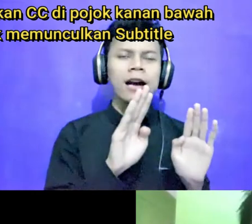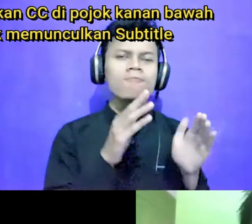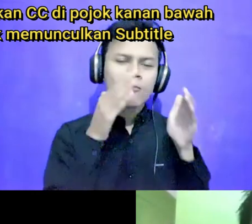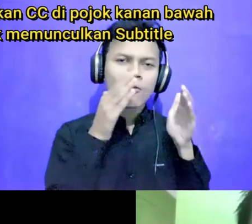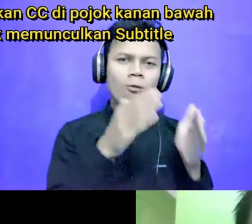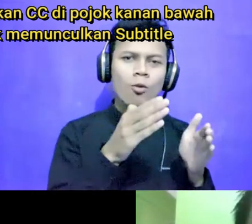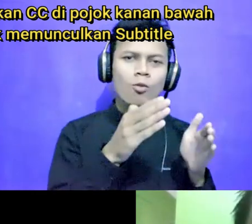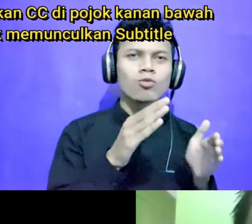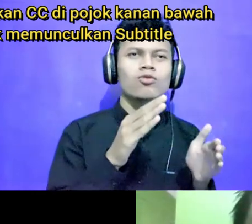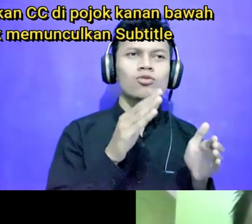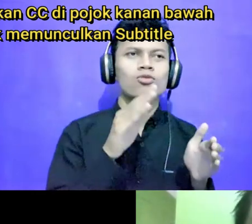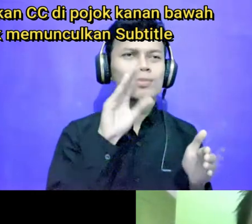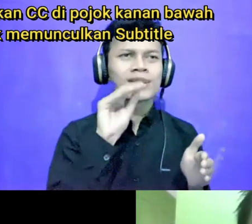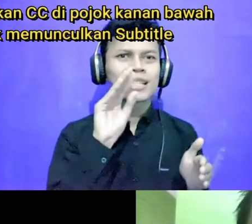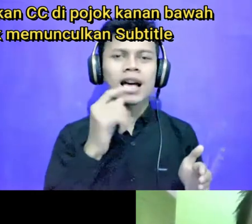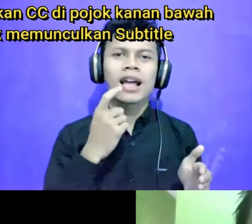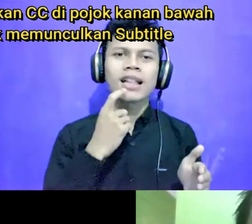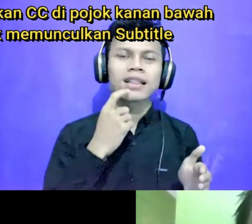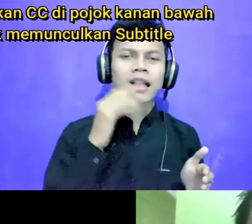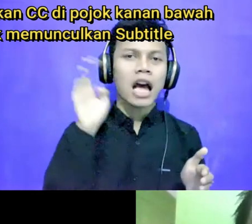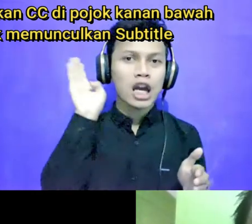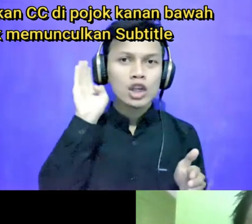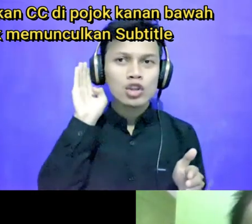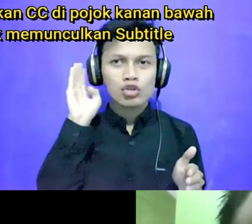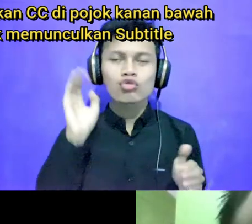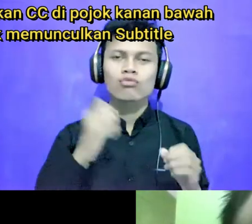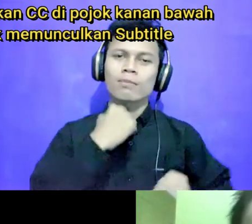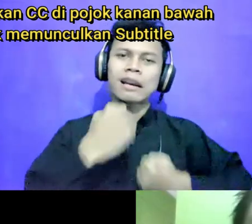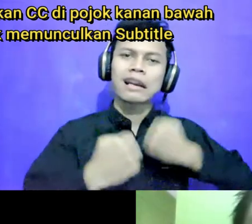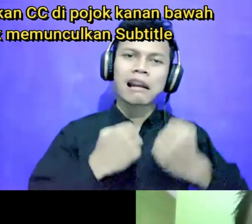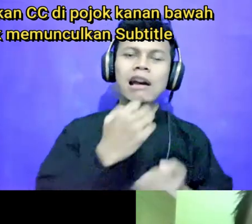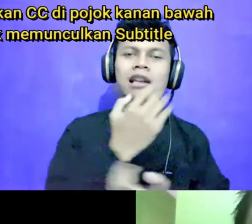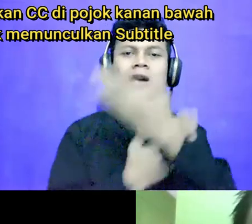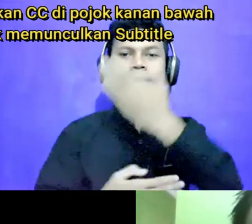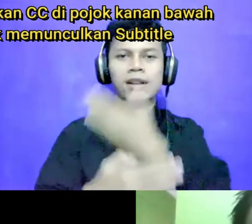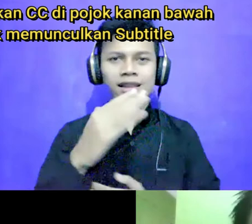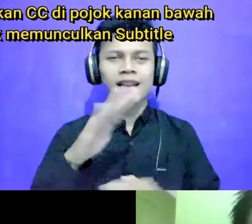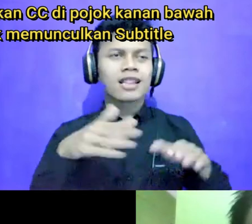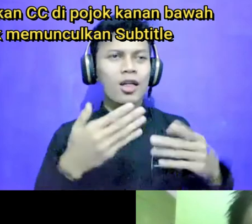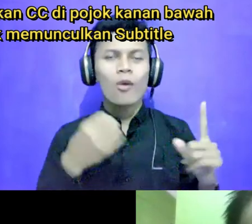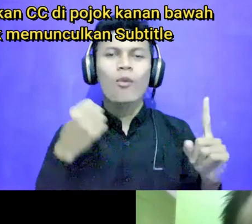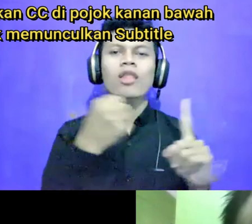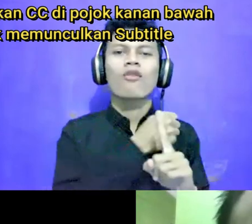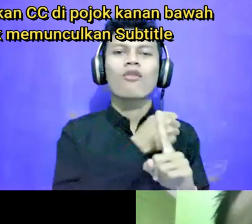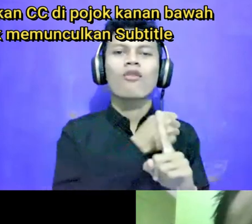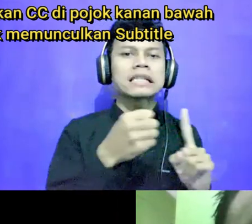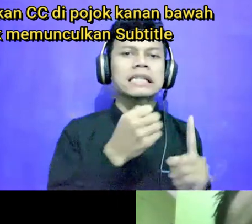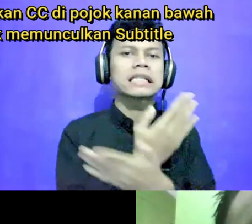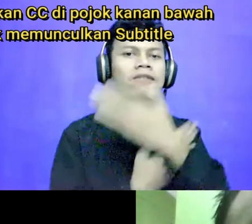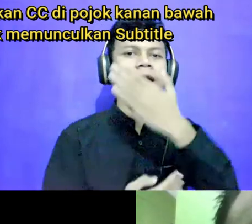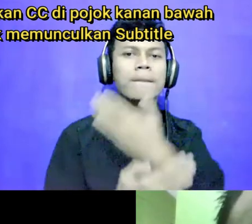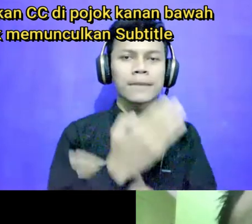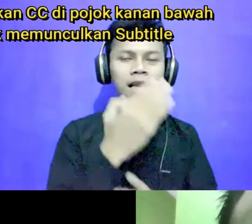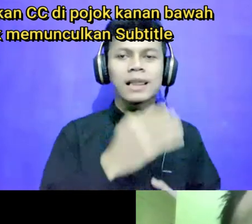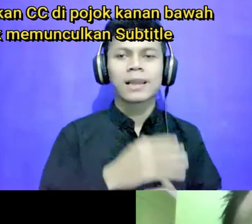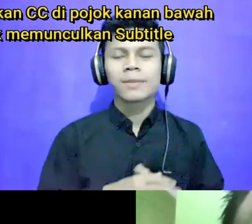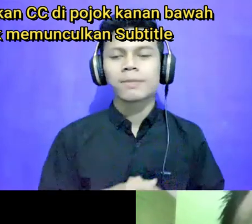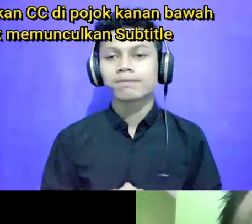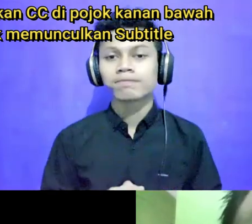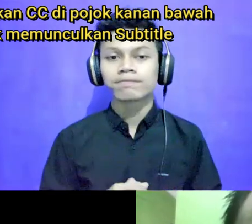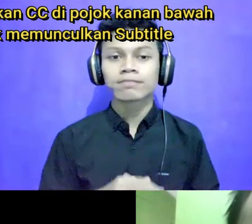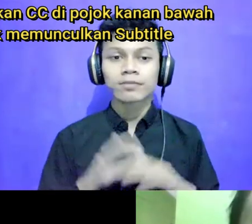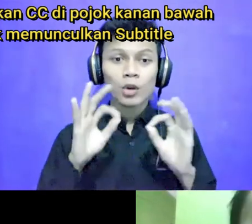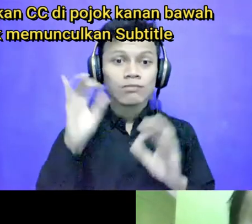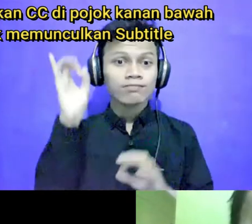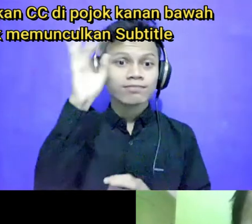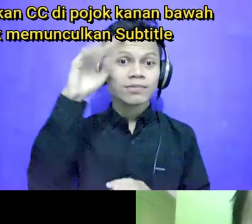membicarakan soal isu pergerakan disabilitas atau advokasi defable Nah siang hari ini kita